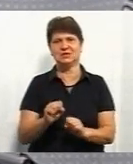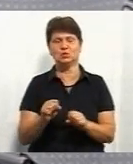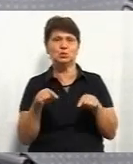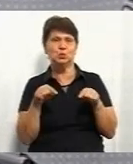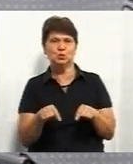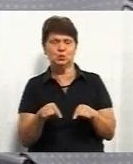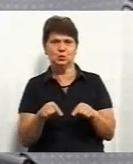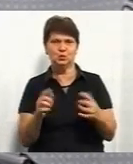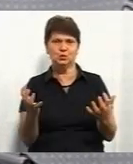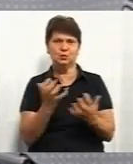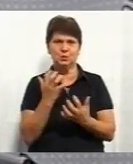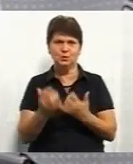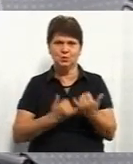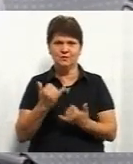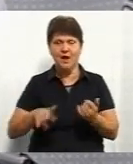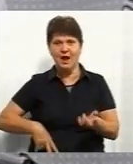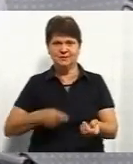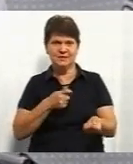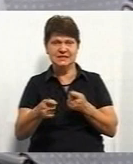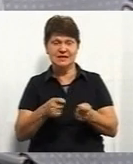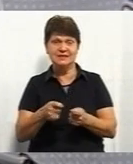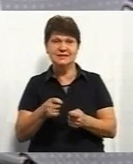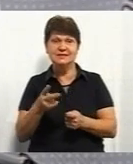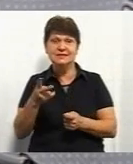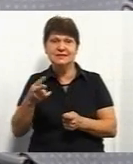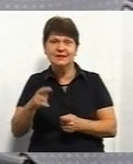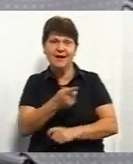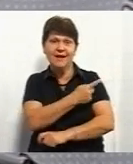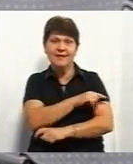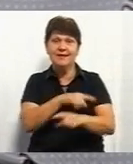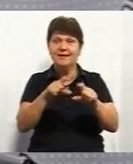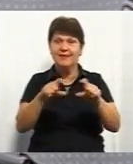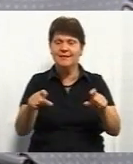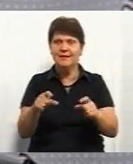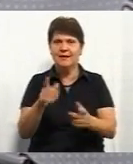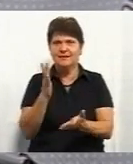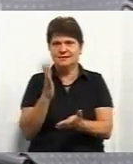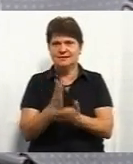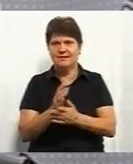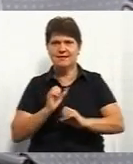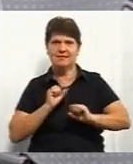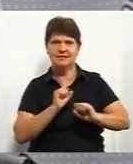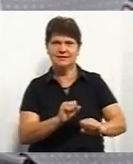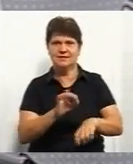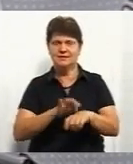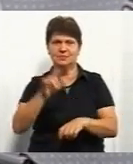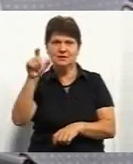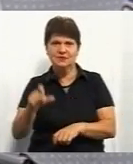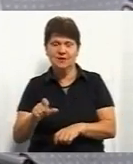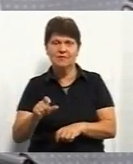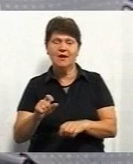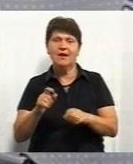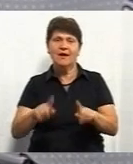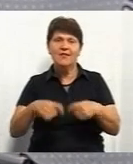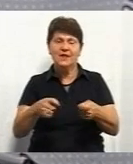же потурбувалася, скажімо так, адміністрація лікарні, вона стала на захист пацієнтів, щоб дати можливість їм отримати